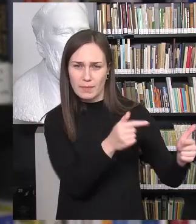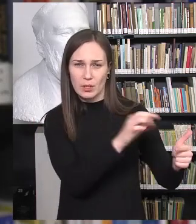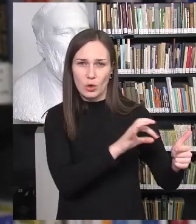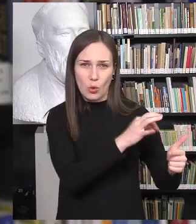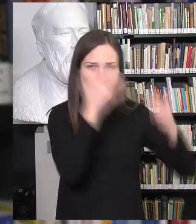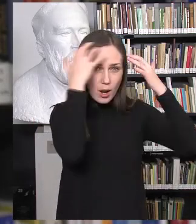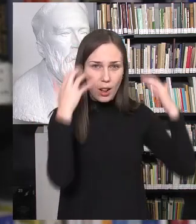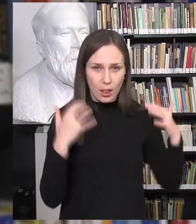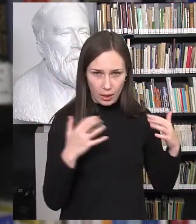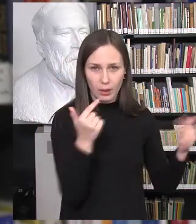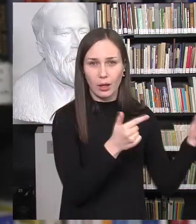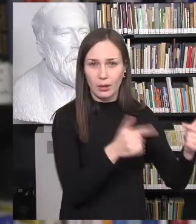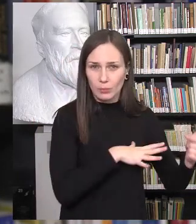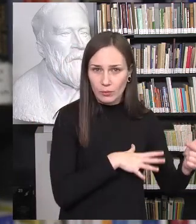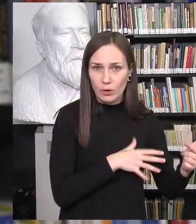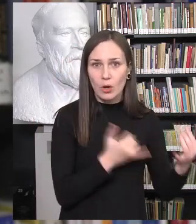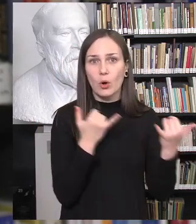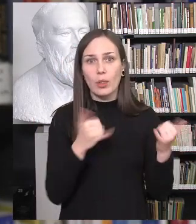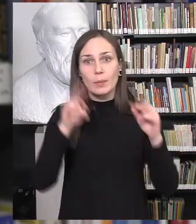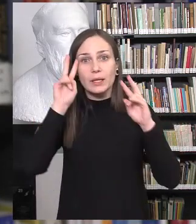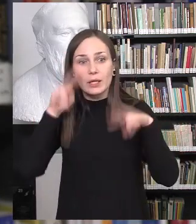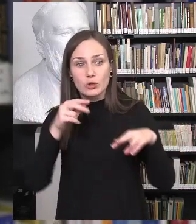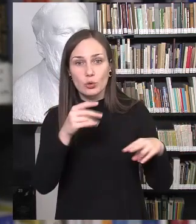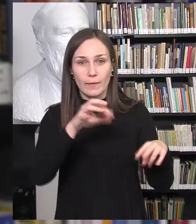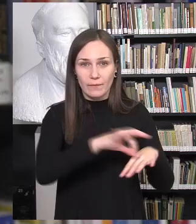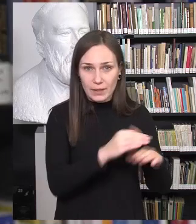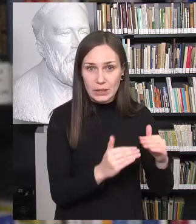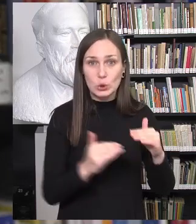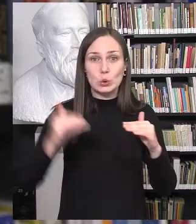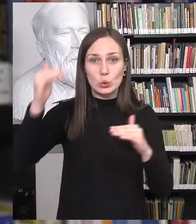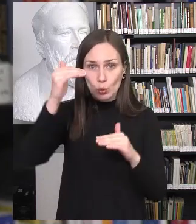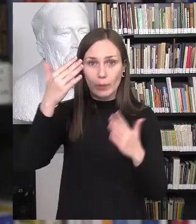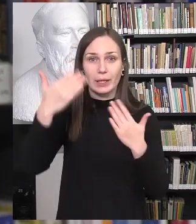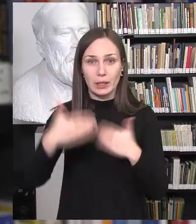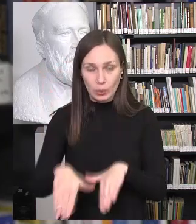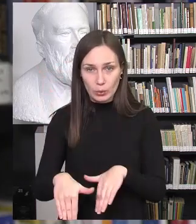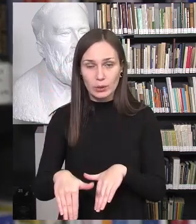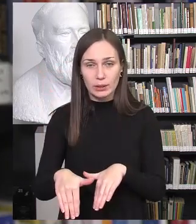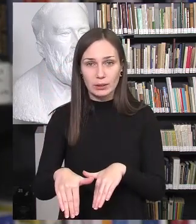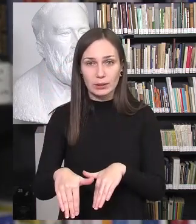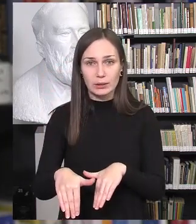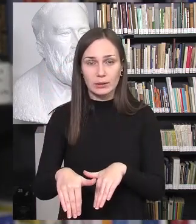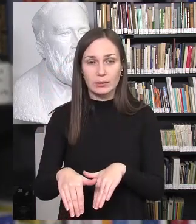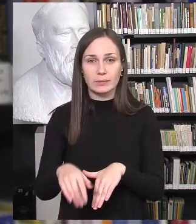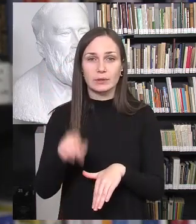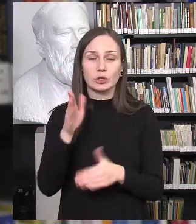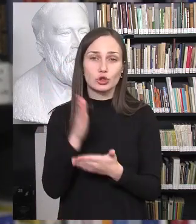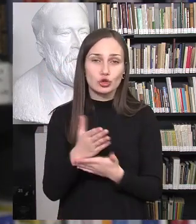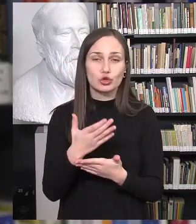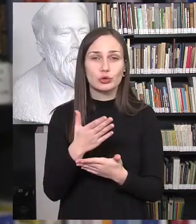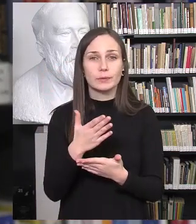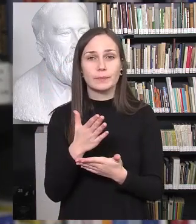ilgų valgų. Dabar nežinau, gal, kad suaugęs vyras ir jau, kaip sakant, yra baimio